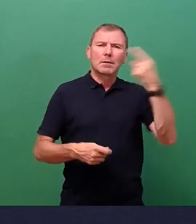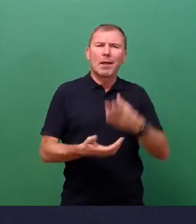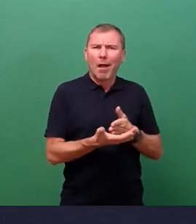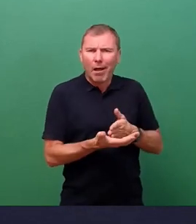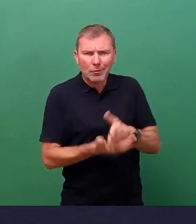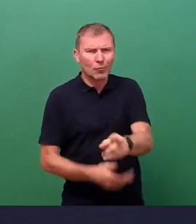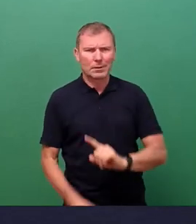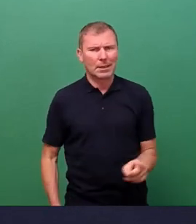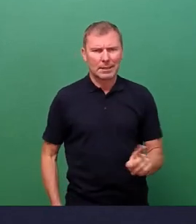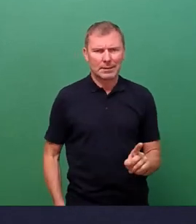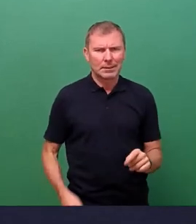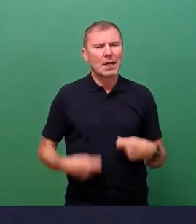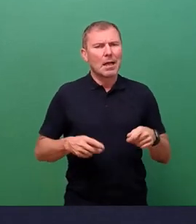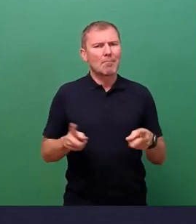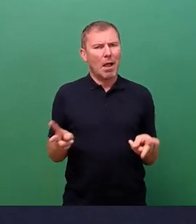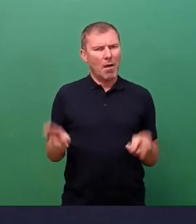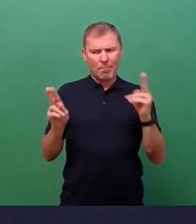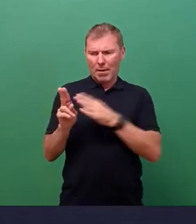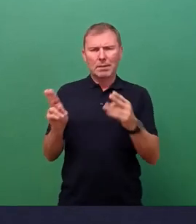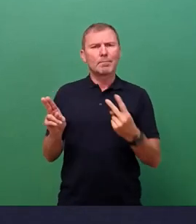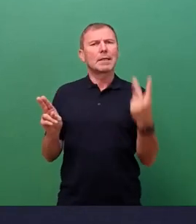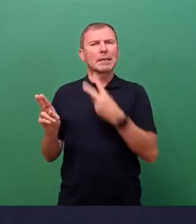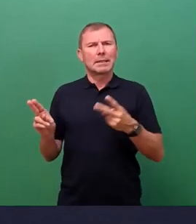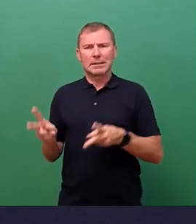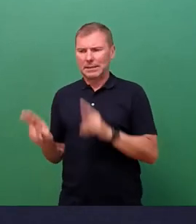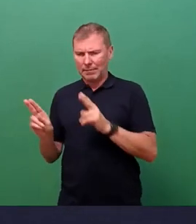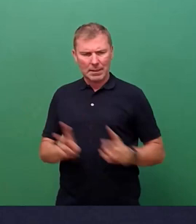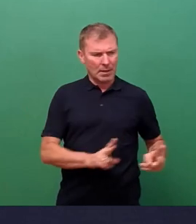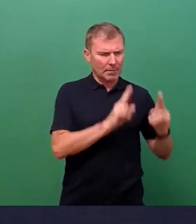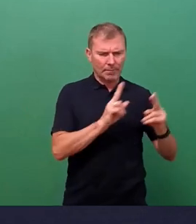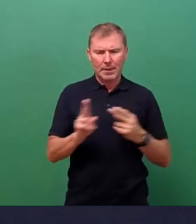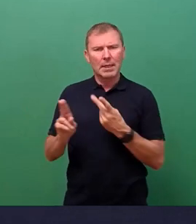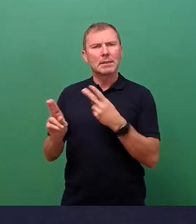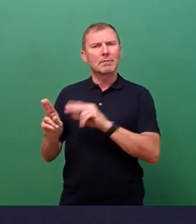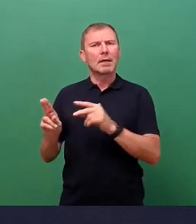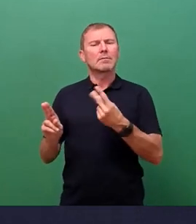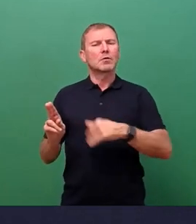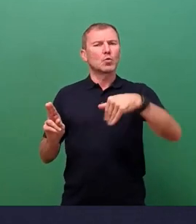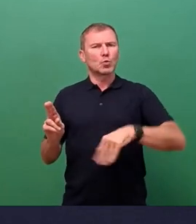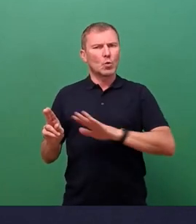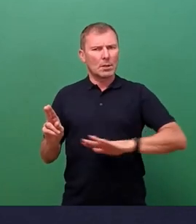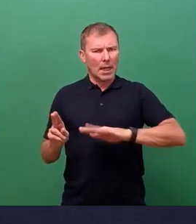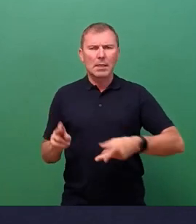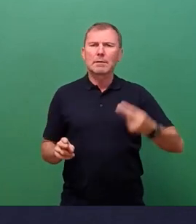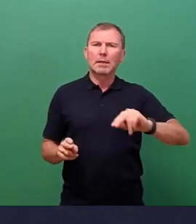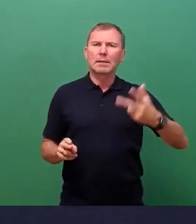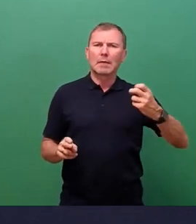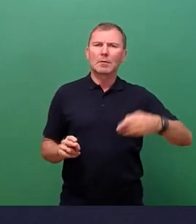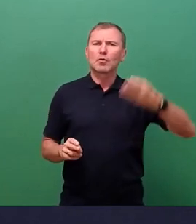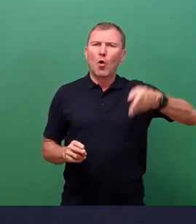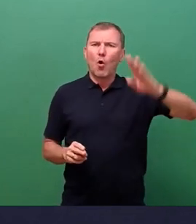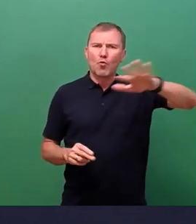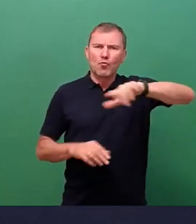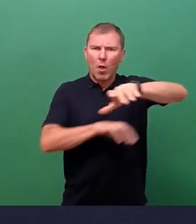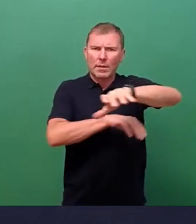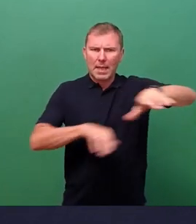auf zwei Jahre verteilt. 22 in den Südteil, dann den Nordteil, weil wir ja das